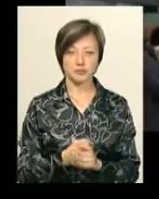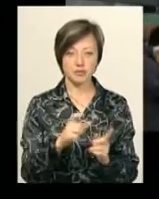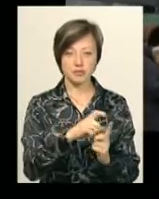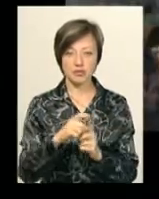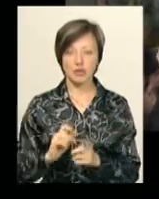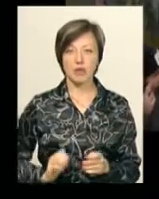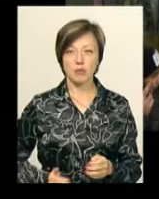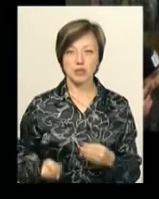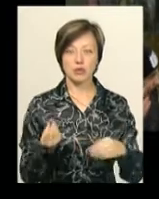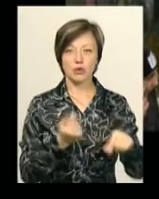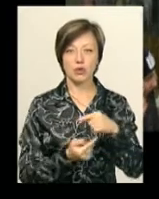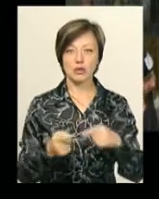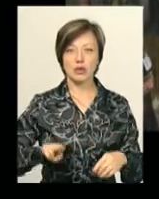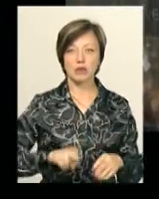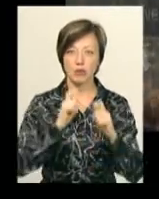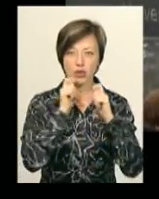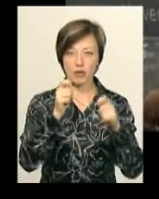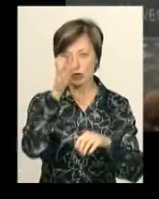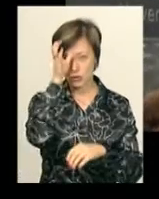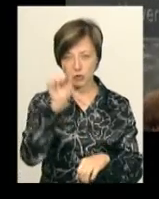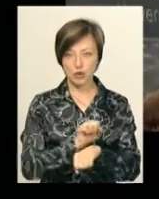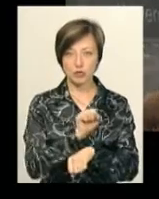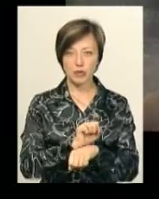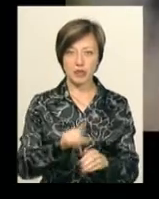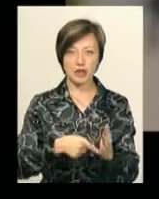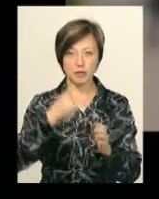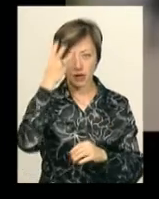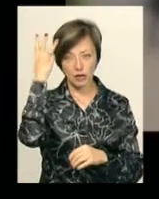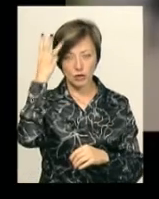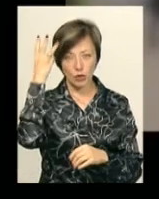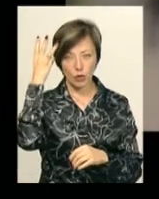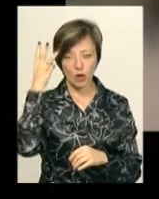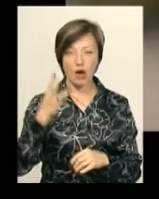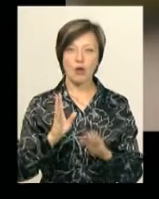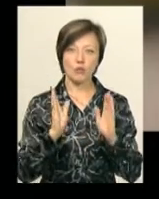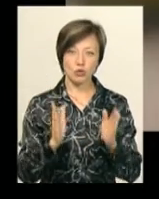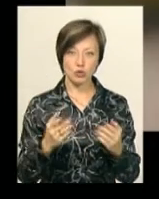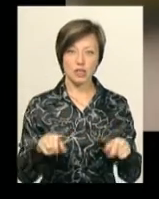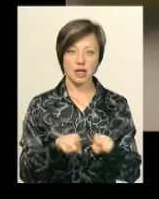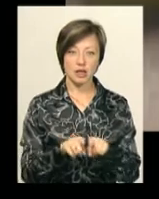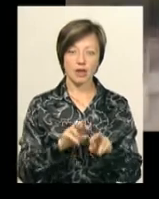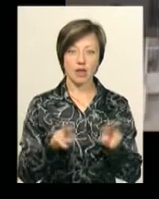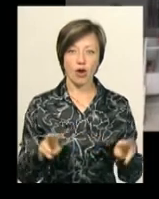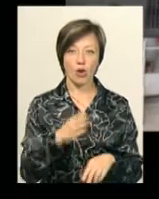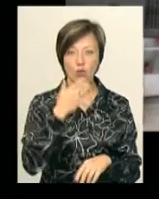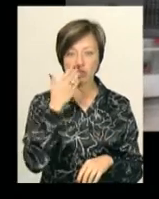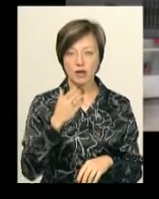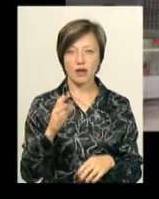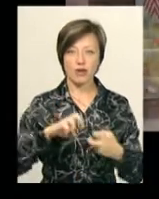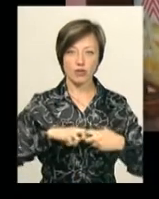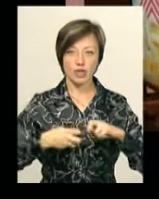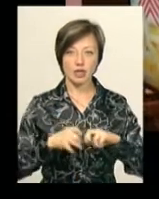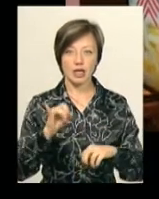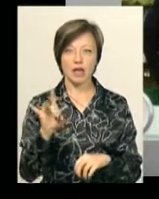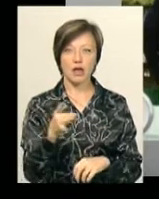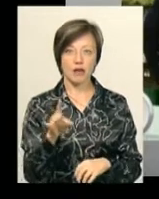комерційного директора компанії, яка подарувала розумні зупинки Хмельницькому Андрія Умінського, вони будуть такі ж, як і в Ужгороді, Івано-Франківську